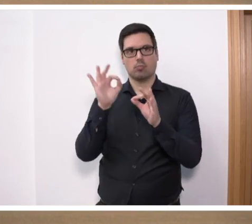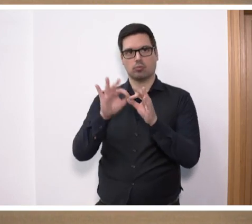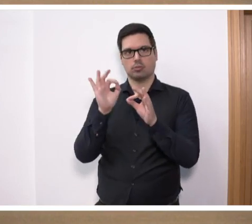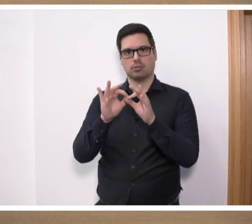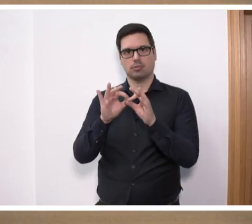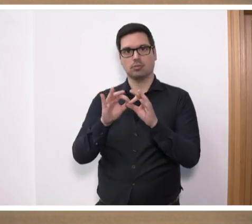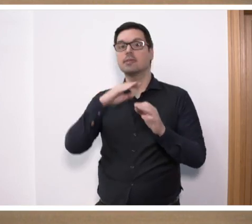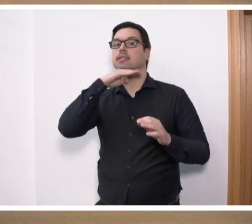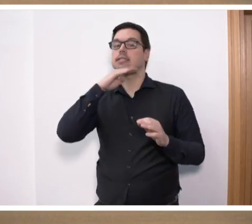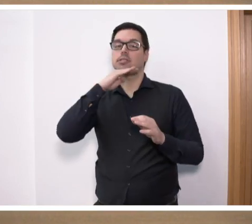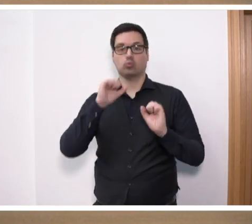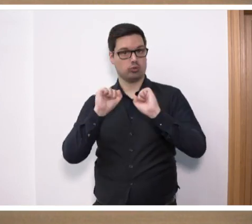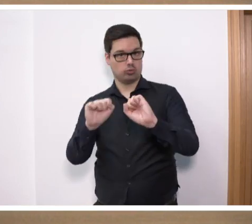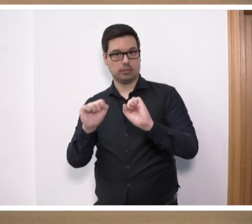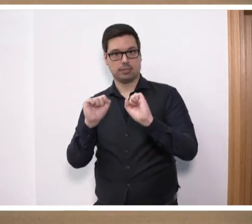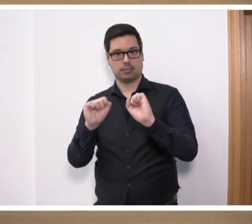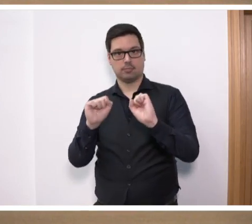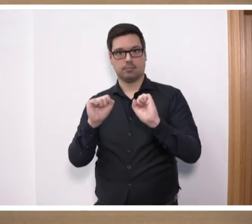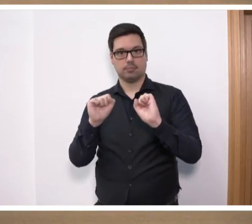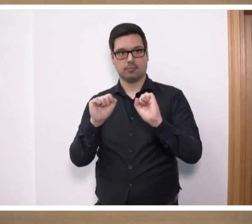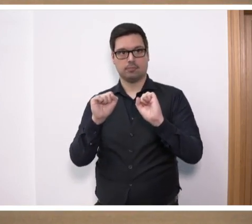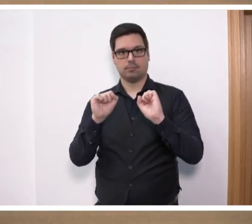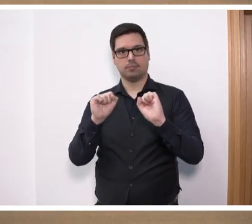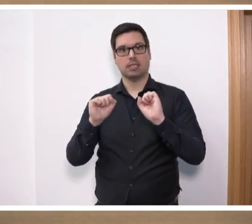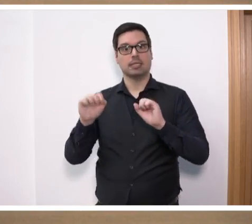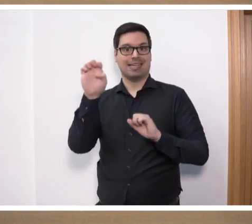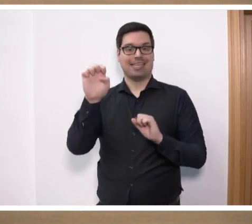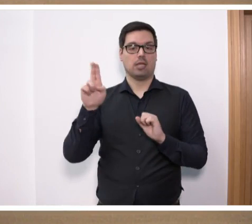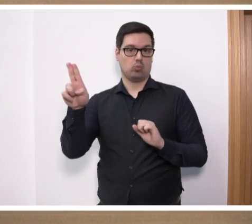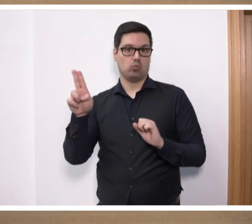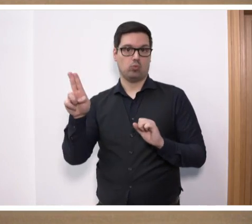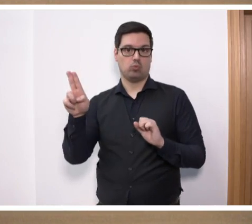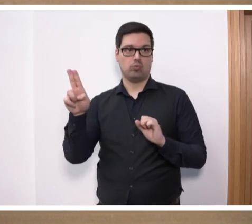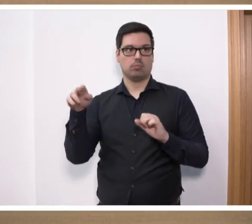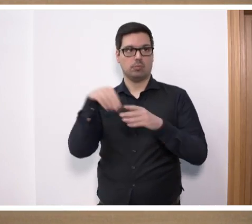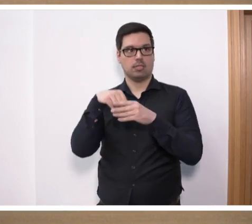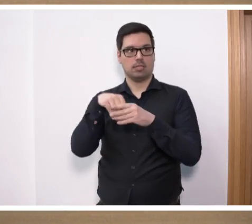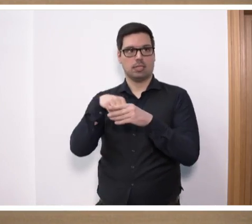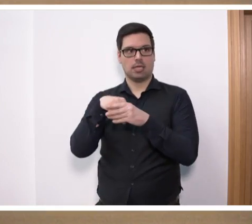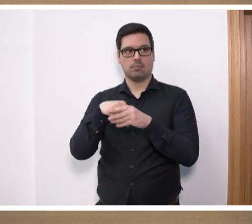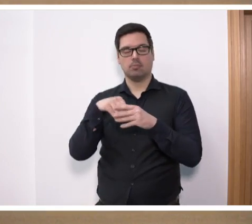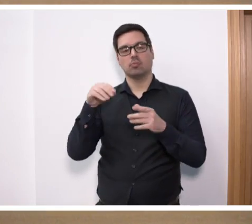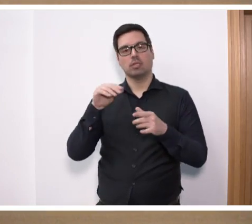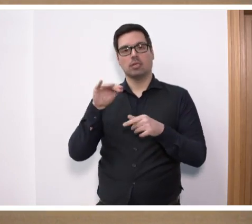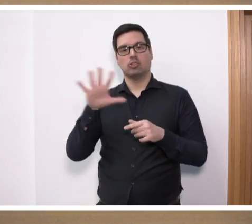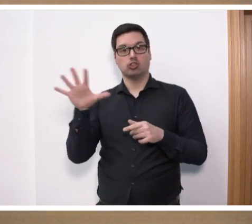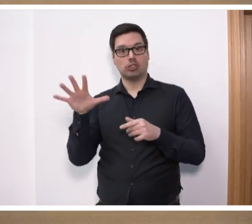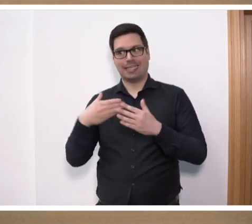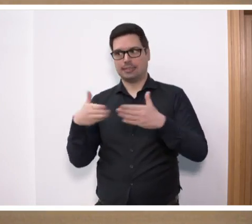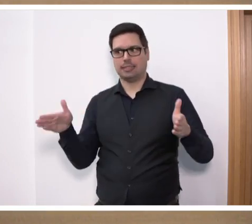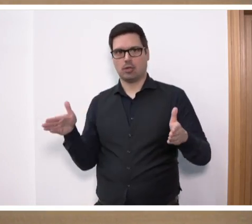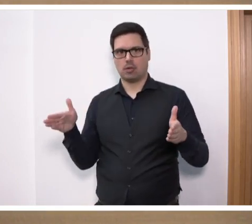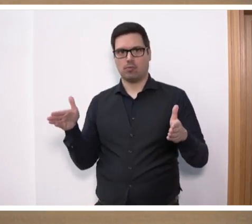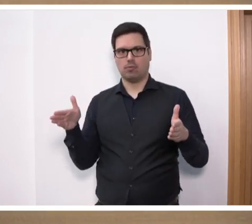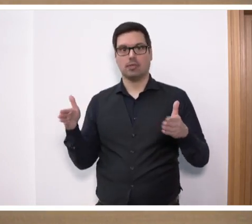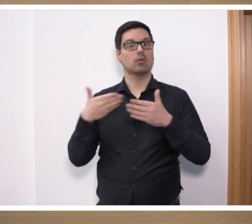ausreichend schützen, dann sind die Grenzen innerhalb der EU, also innerhalb des Schengen-Raums auch wirklich offen. Dann können wir